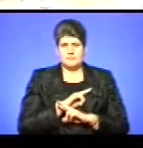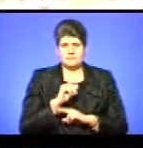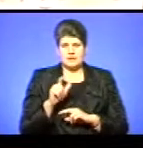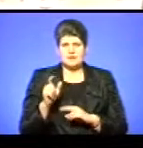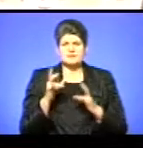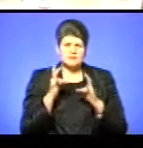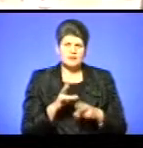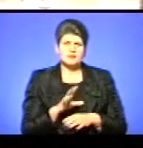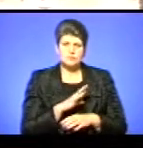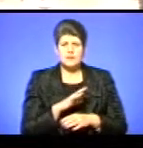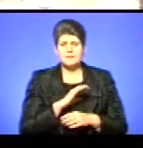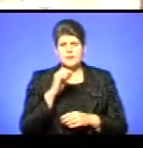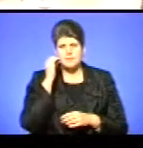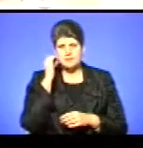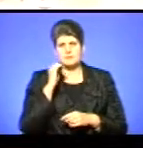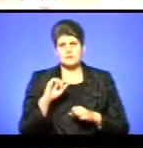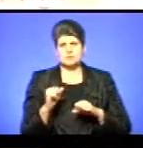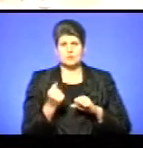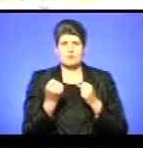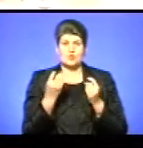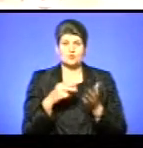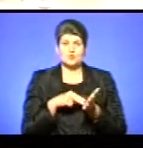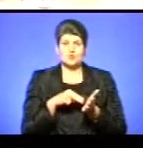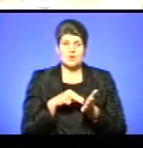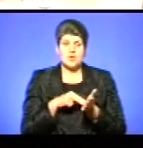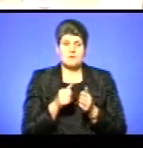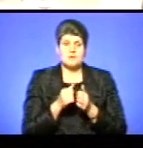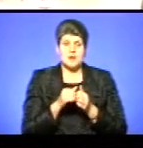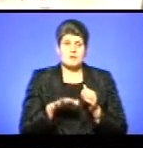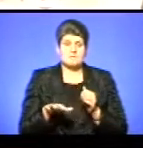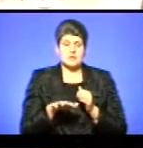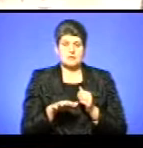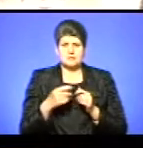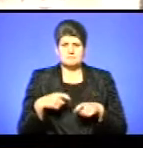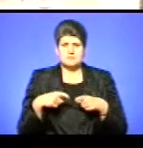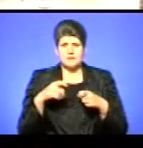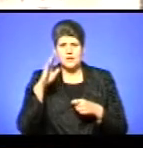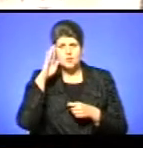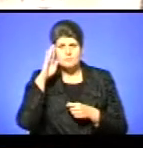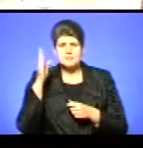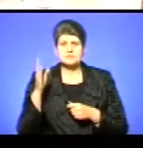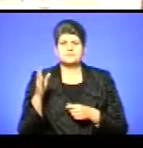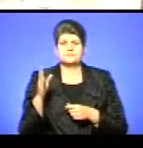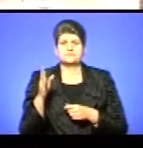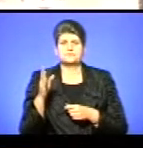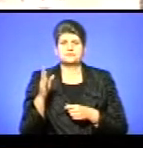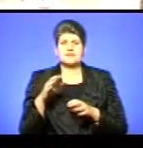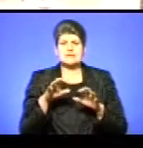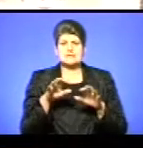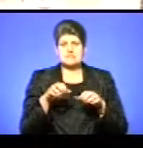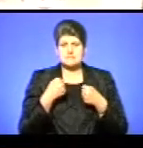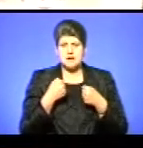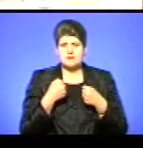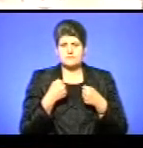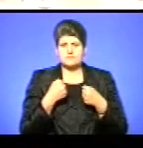Я пам'ятаю, як ми з подругами просто стояли неподалік Майдану, до нас підбіг хлопець, забрав нас